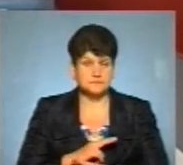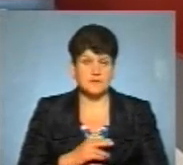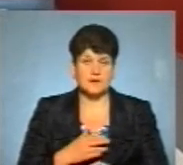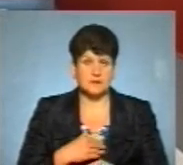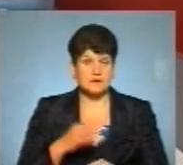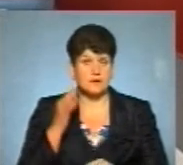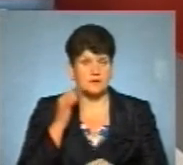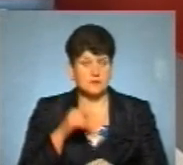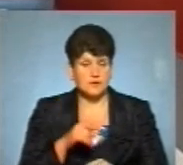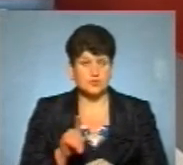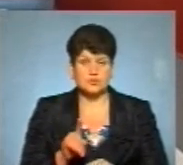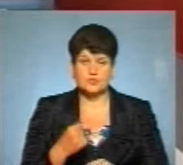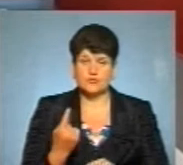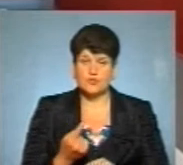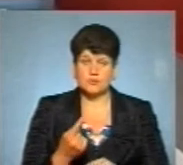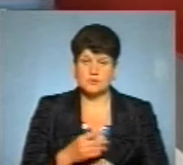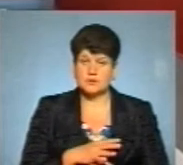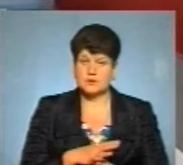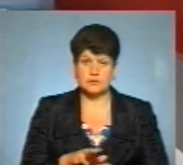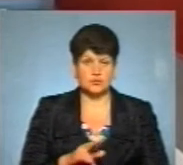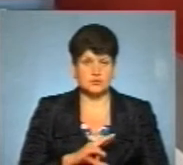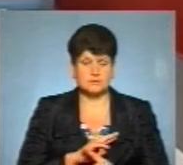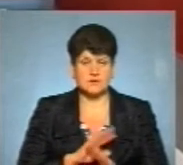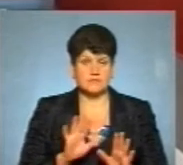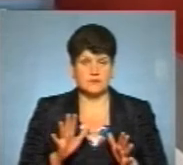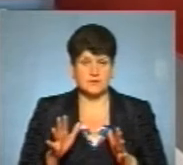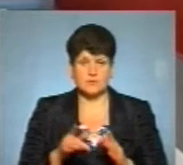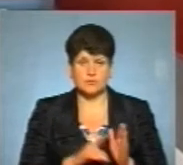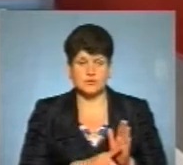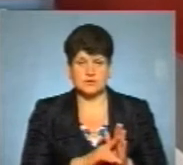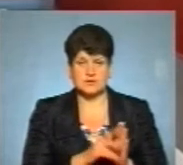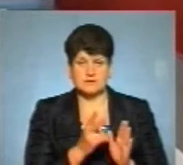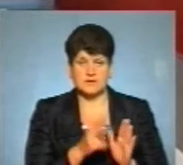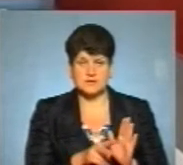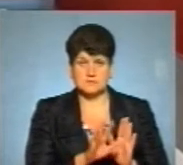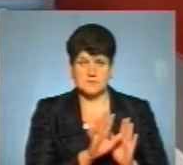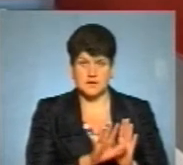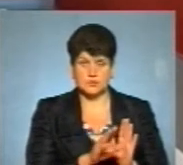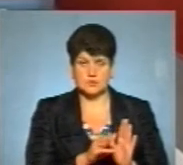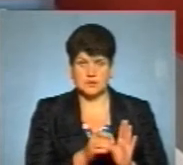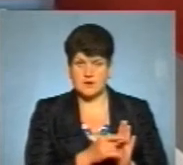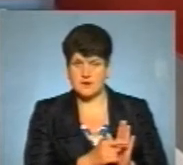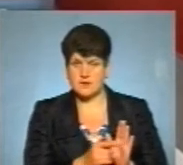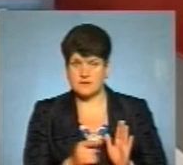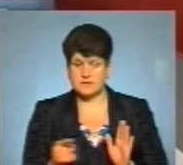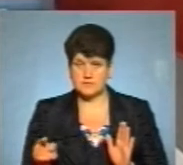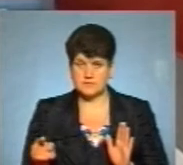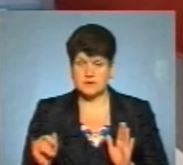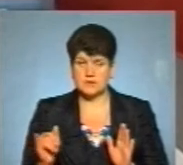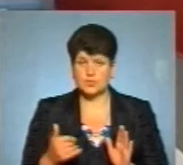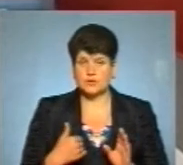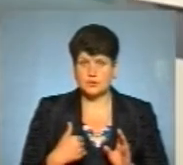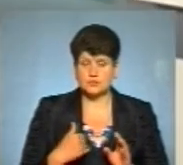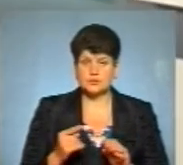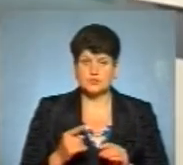нагадаю, що в області не було смертних випадків, починаючи з 25 травня. І хотілося, щоб